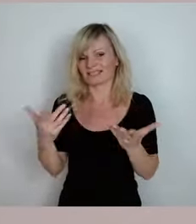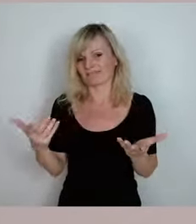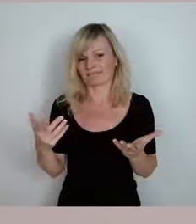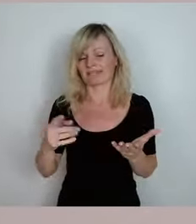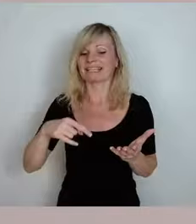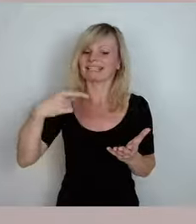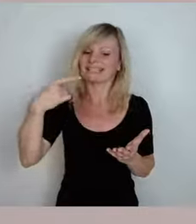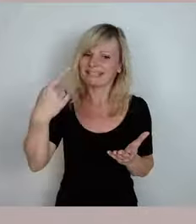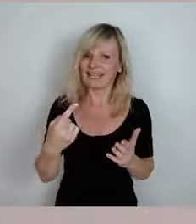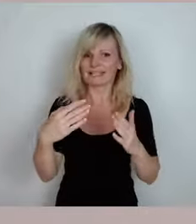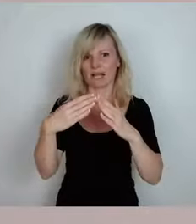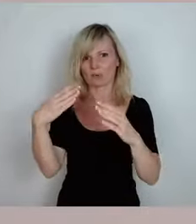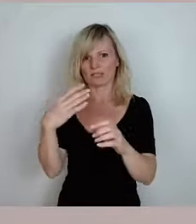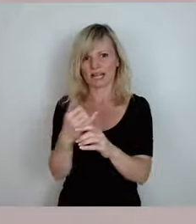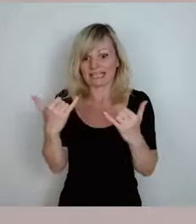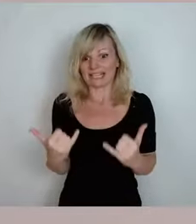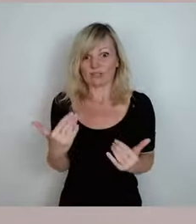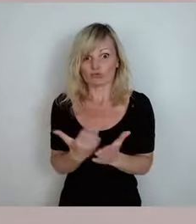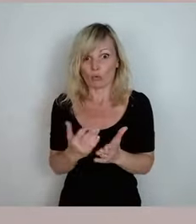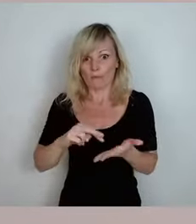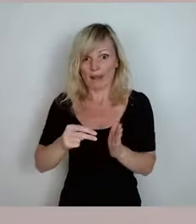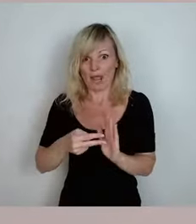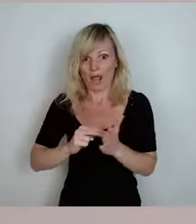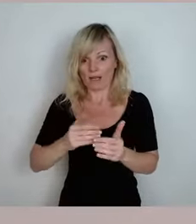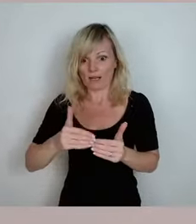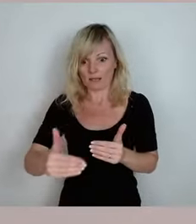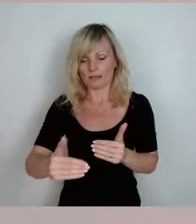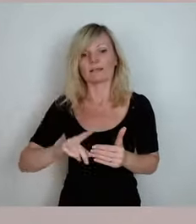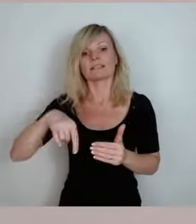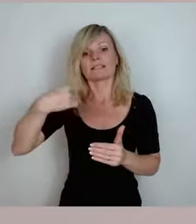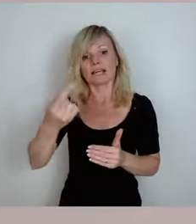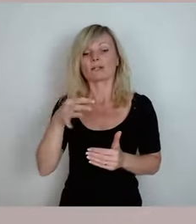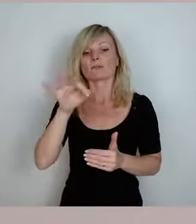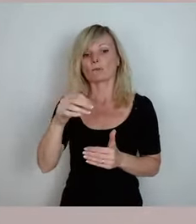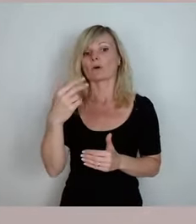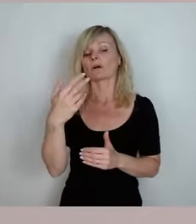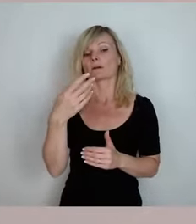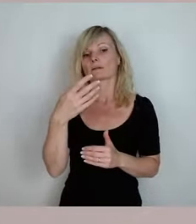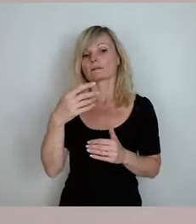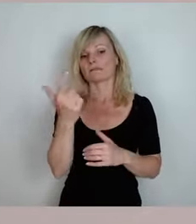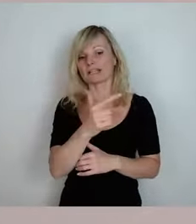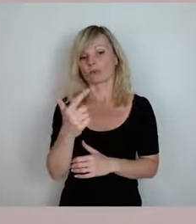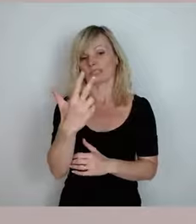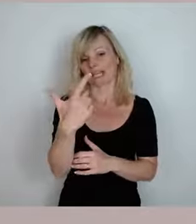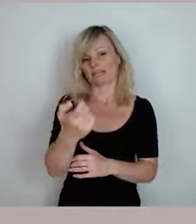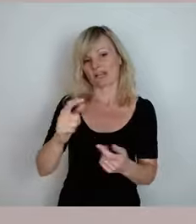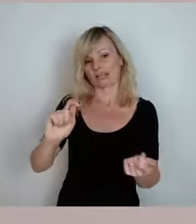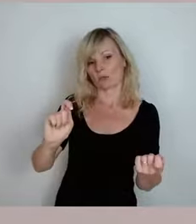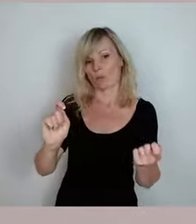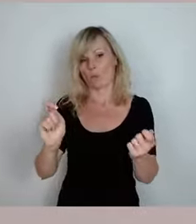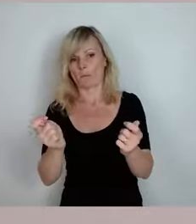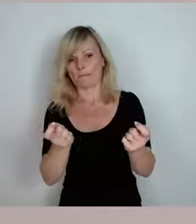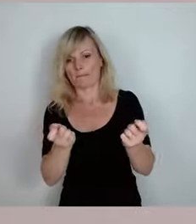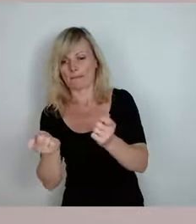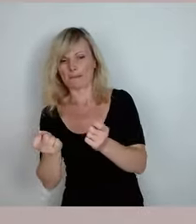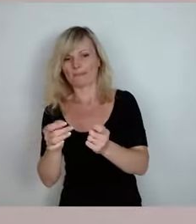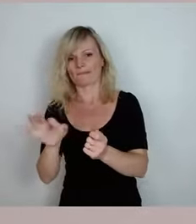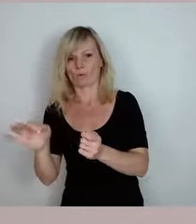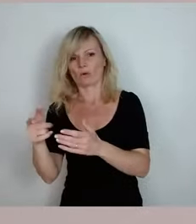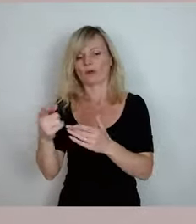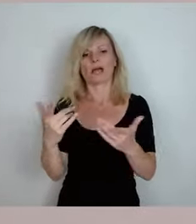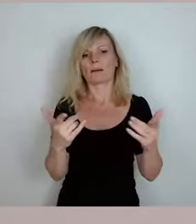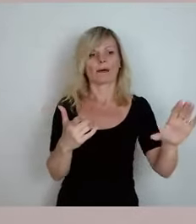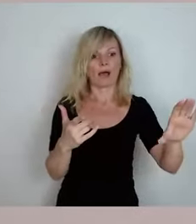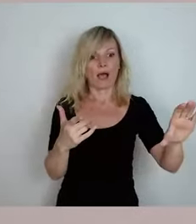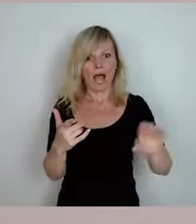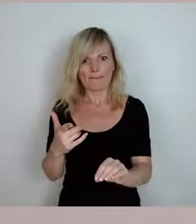Haushalt, der jetzt ja schon wieder gemacht wird, dann ab 23, dann gewisses Umsteuern wieder notwendig ist. Wobei Umsteuern nicht heißt, Bildungsticket